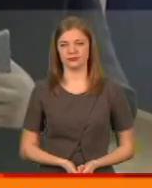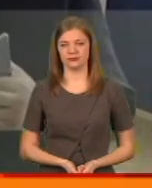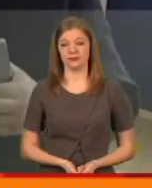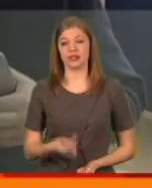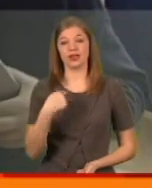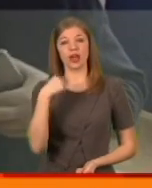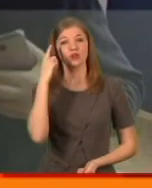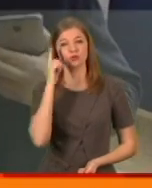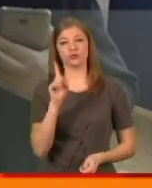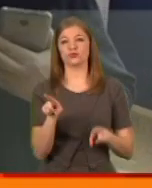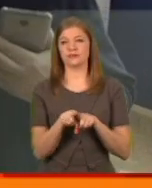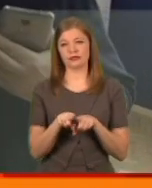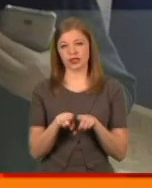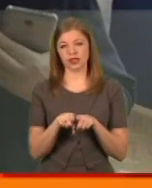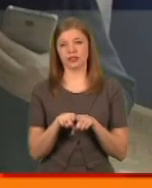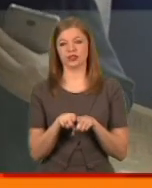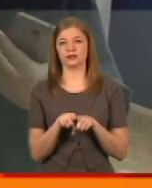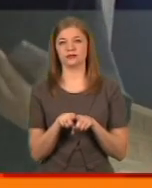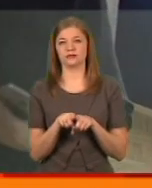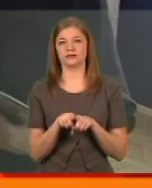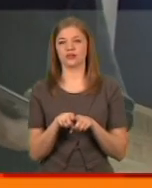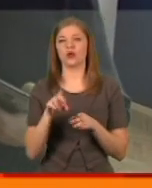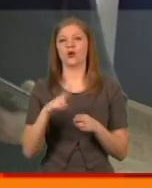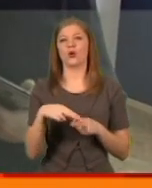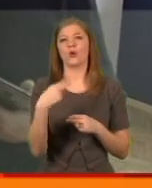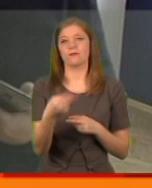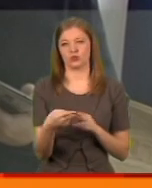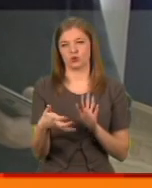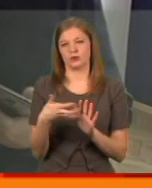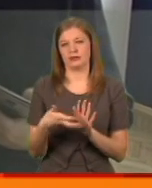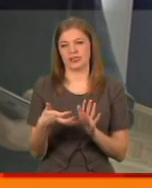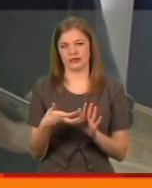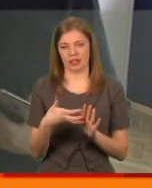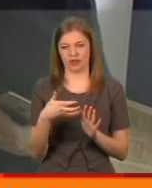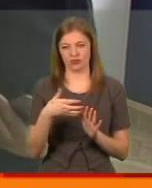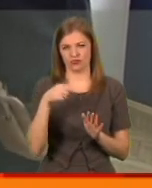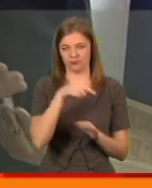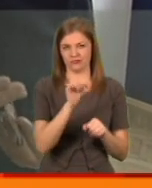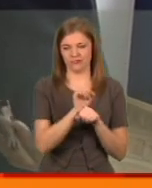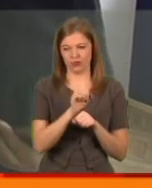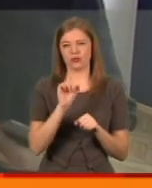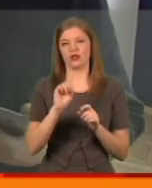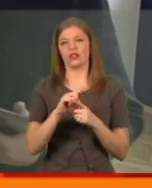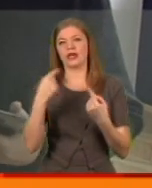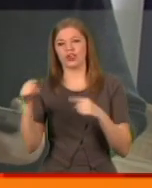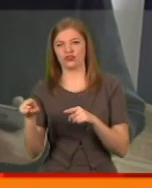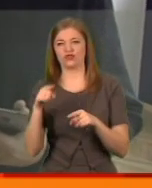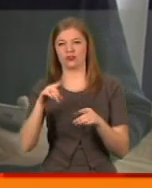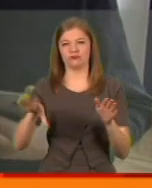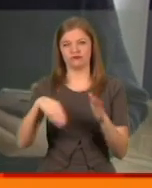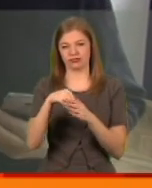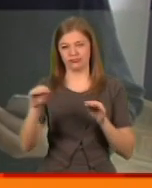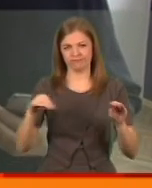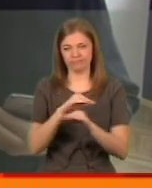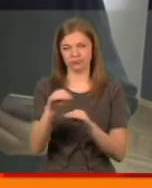Я думаю, що ми все-таки компенсуємо нестачу Крутогірної станції, насосними станціями Виноградарі і